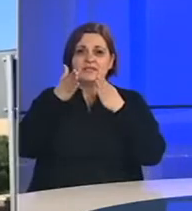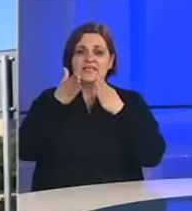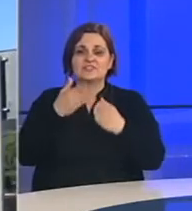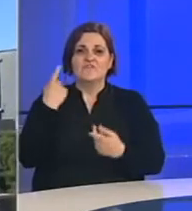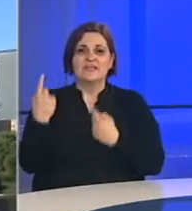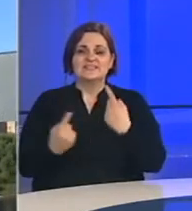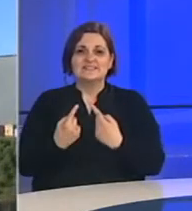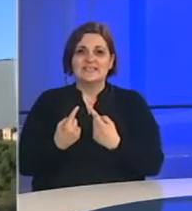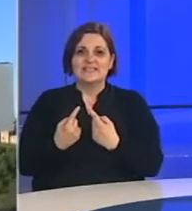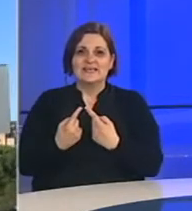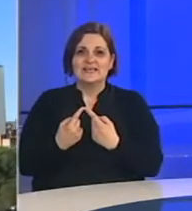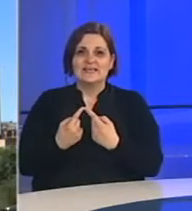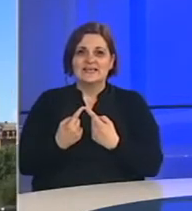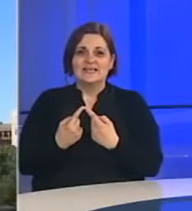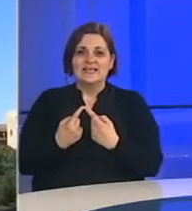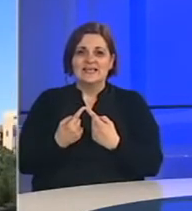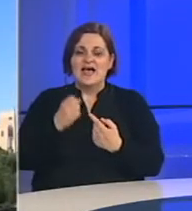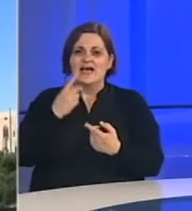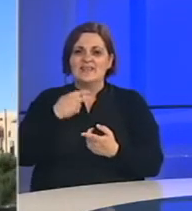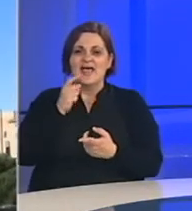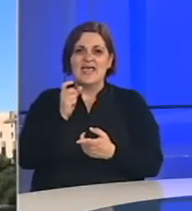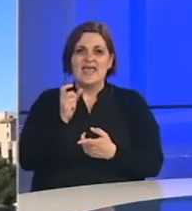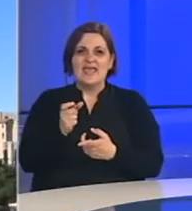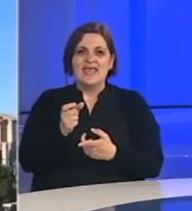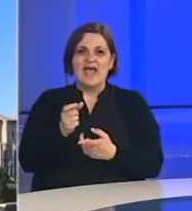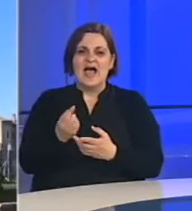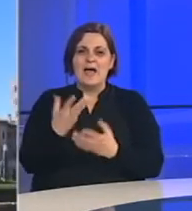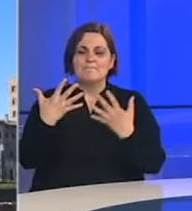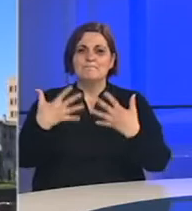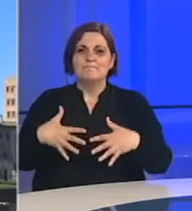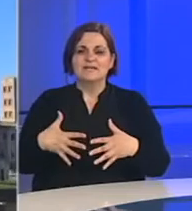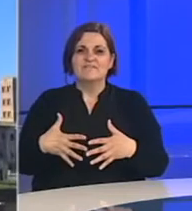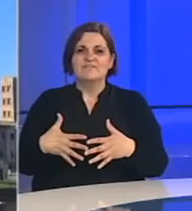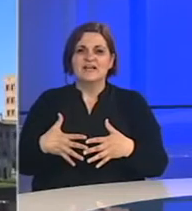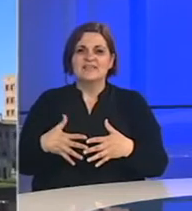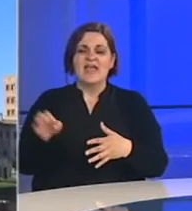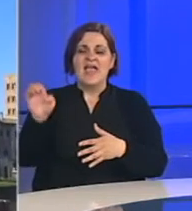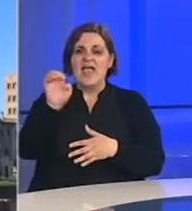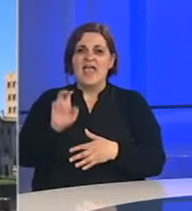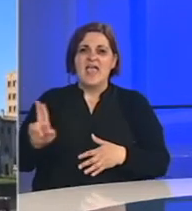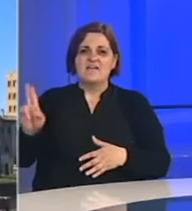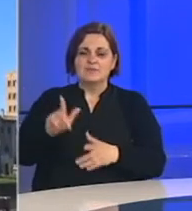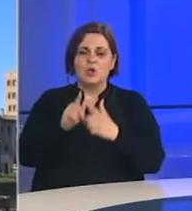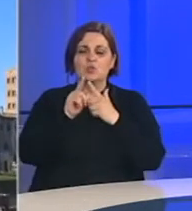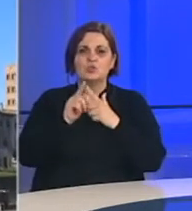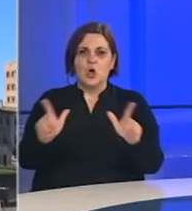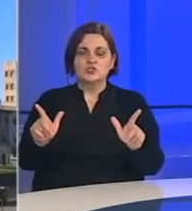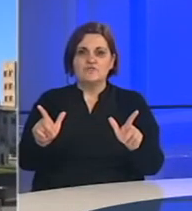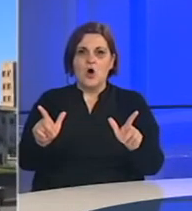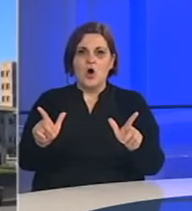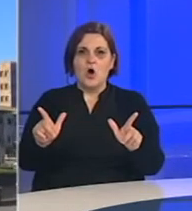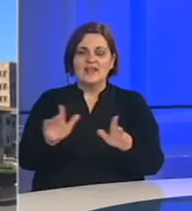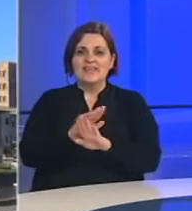situacije. Kada je riječ o privrede Evropska unija je dozvolila da